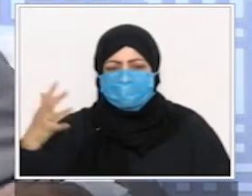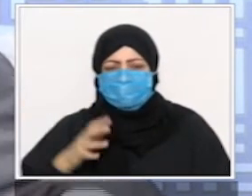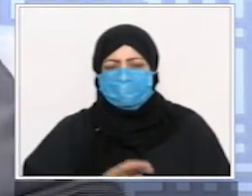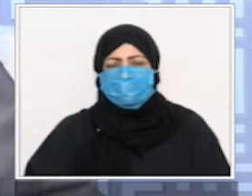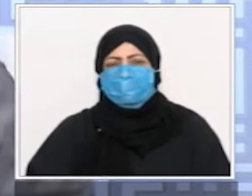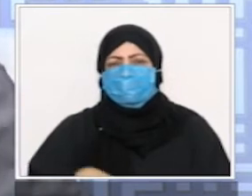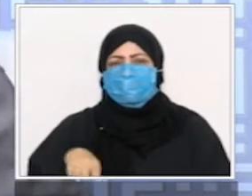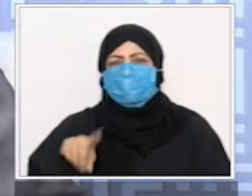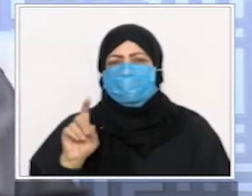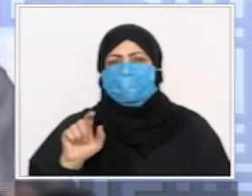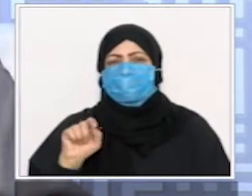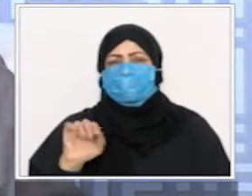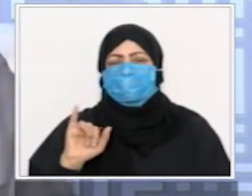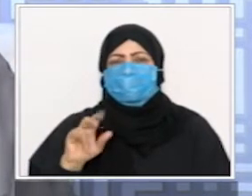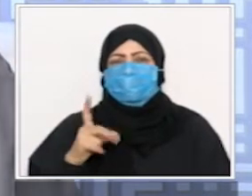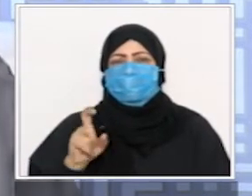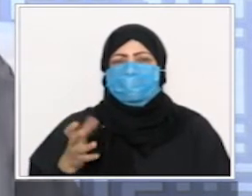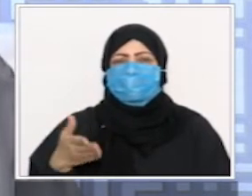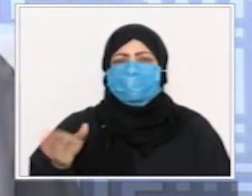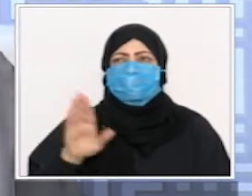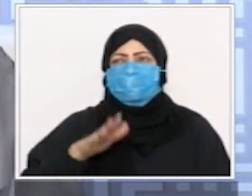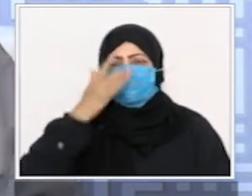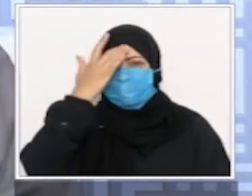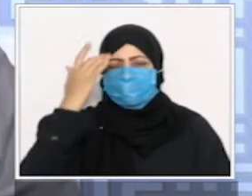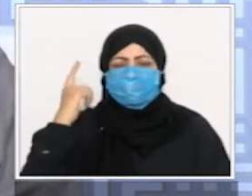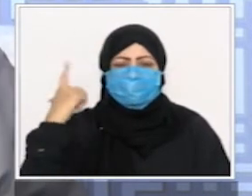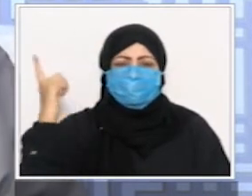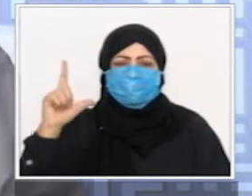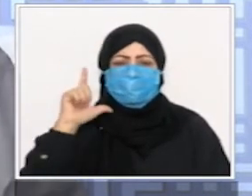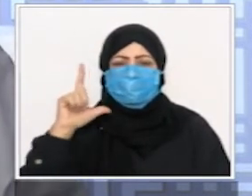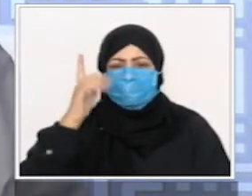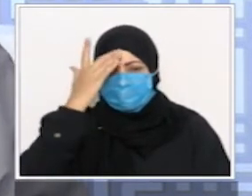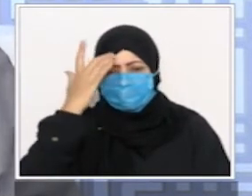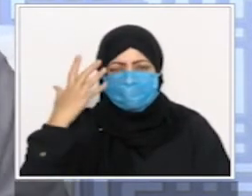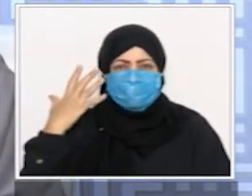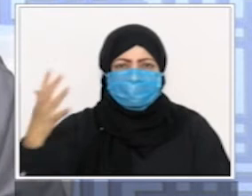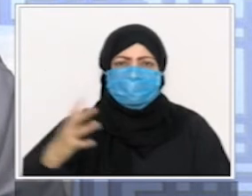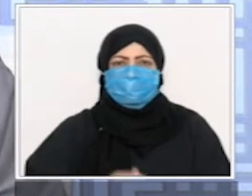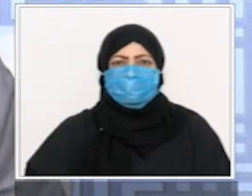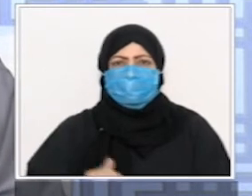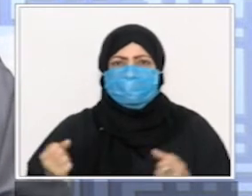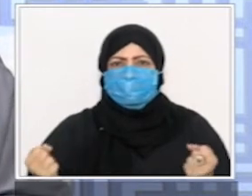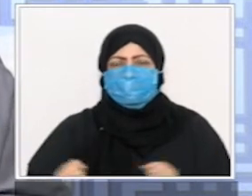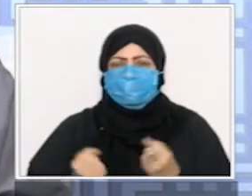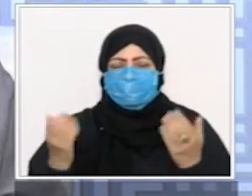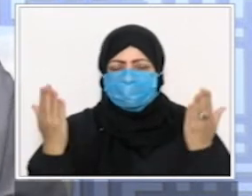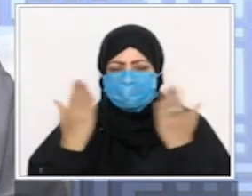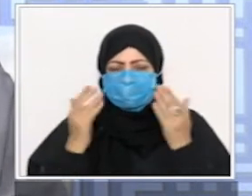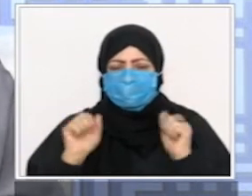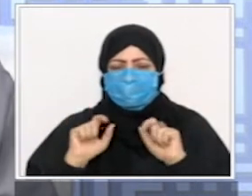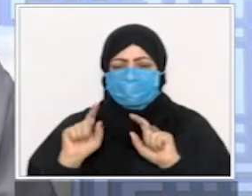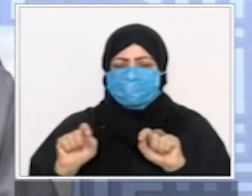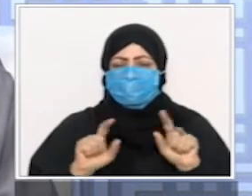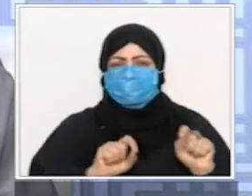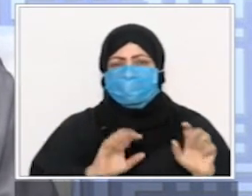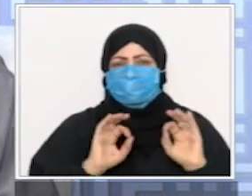المعروفين يعني لا يستهان بجده ولا بعلمه ولا باهتمامه وجلسوا وتنقلوا فيه أرجاء ليبيا